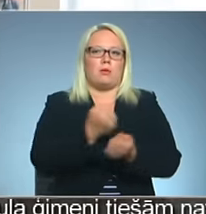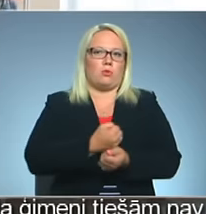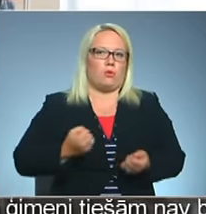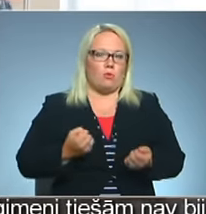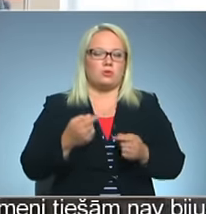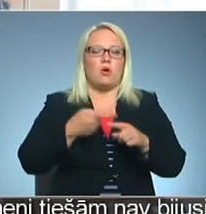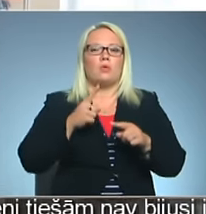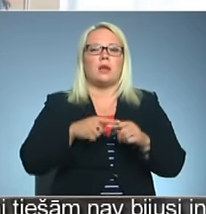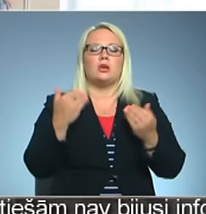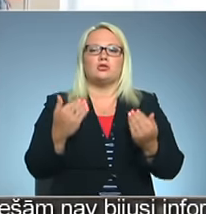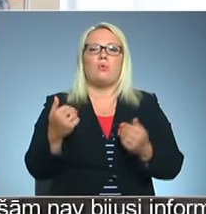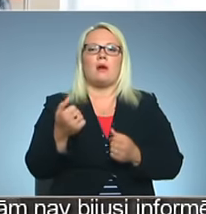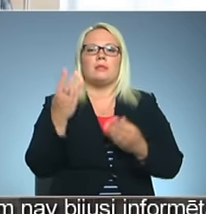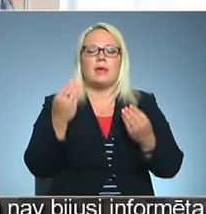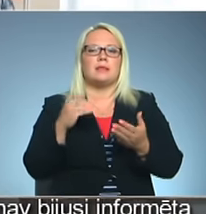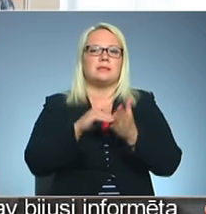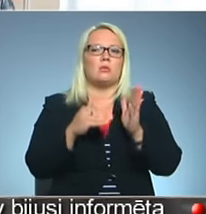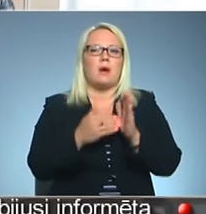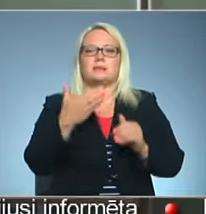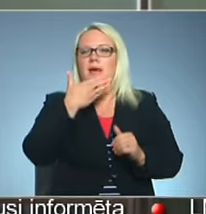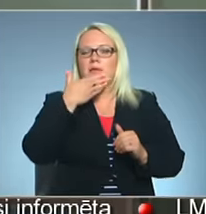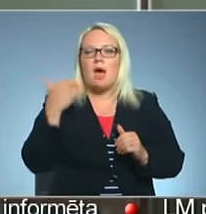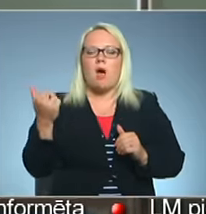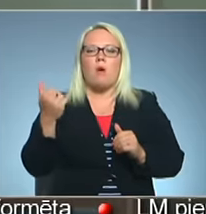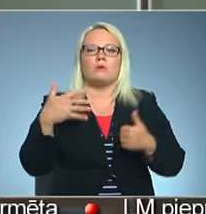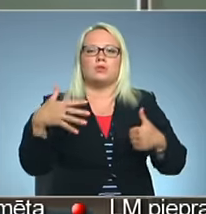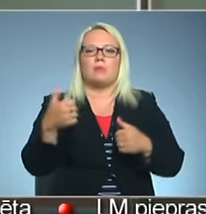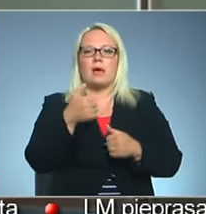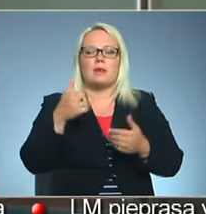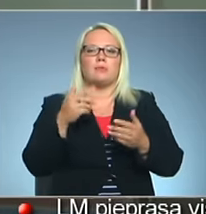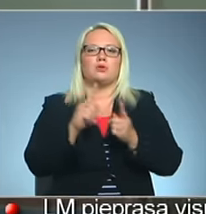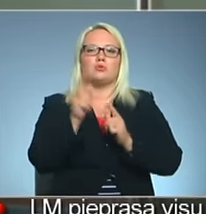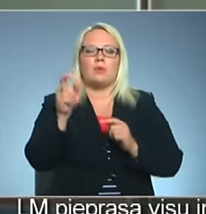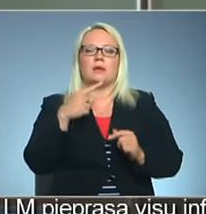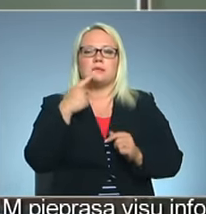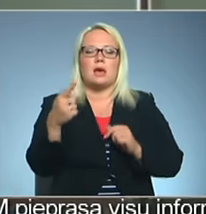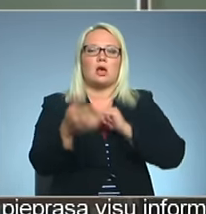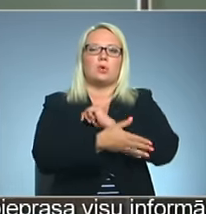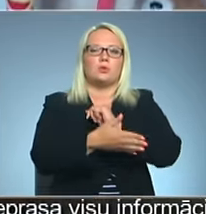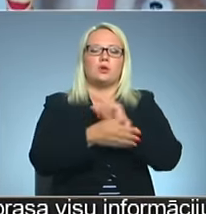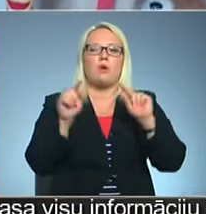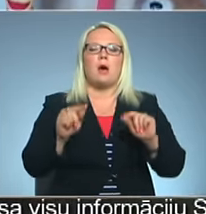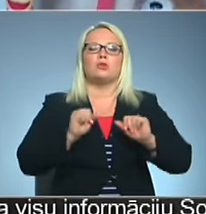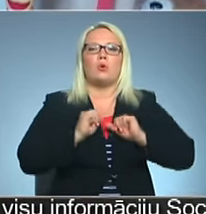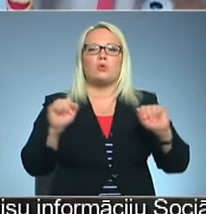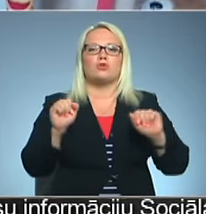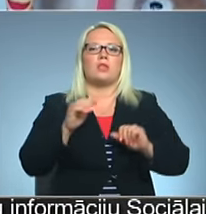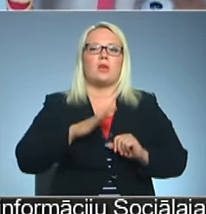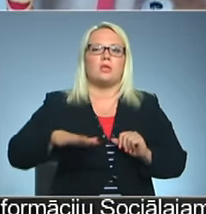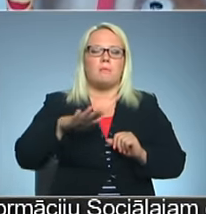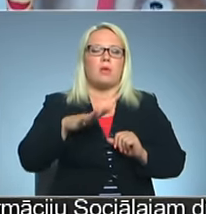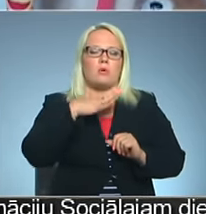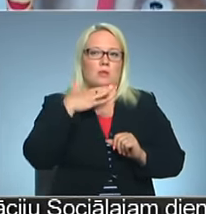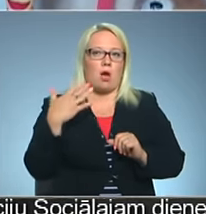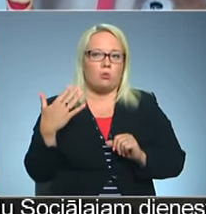Šodien, lai gan situācija vairs nav kā pirms 60 gadiem skolotājiem, nāk secināt, ka trūcīgo un maznodrošināto ģimenu joprojām ir